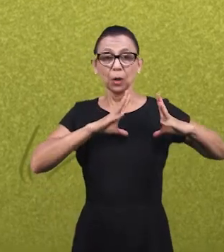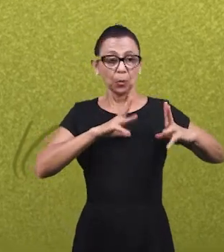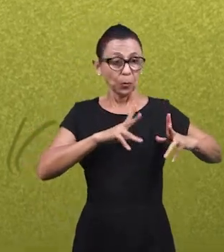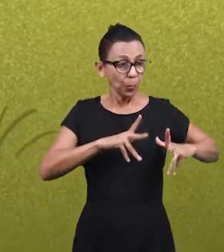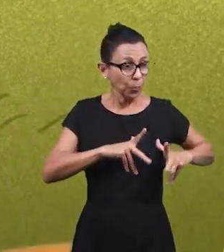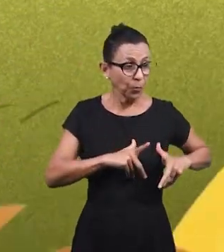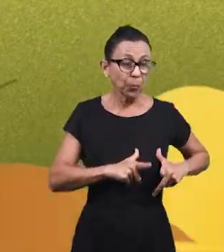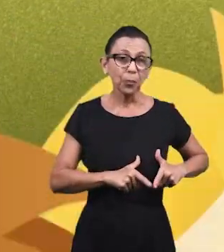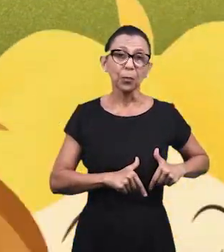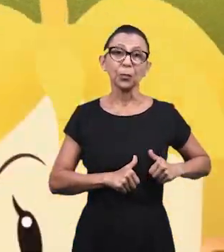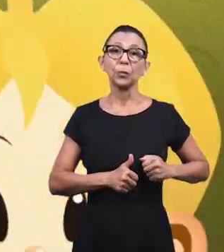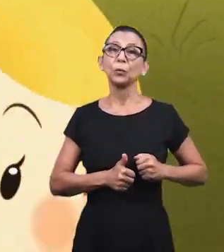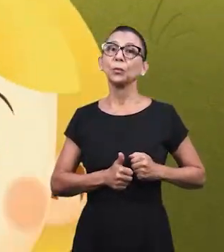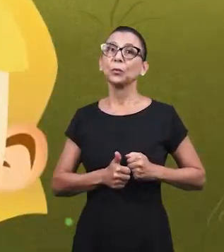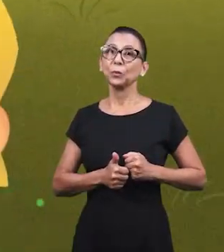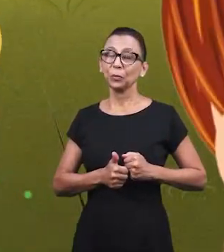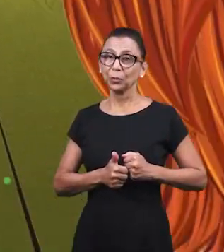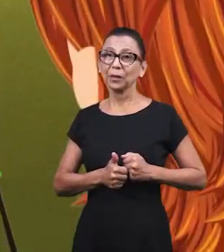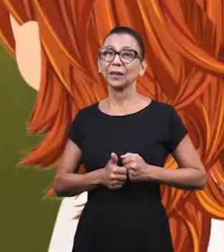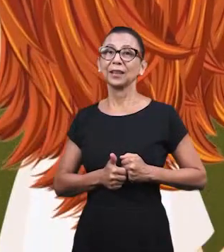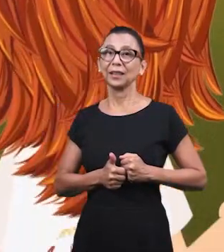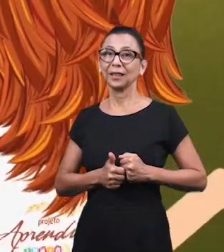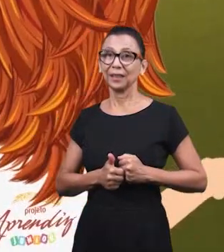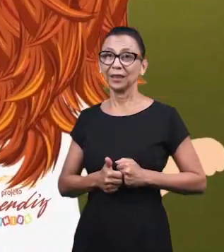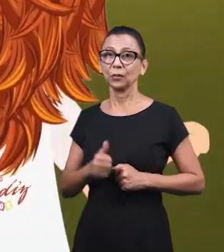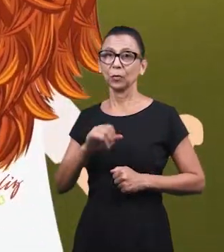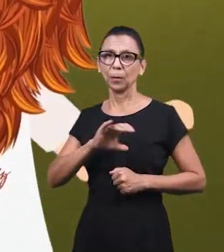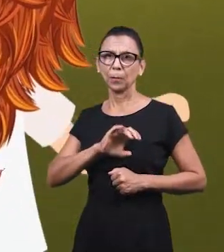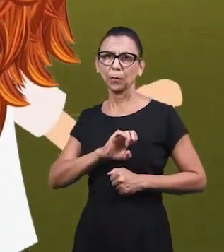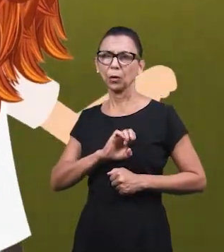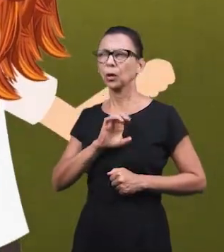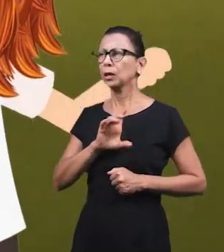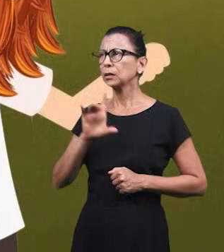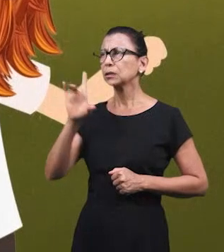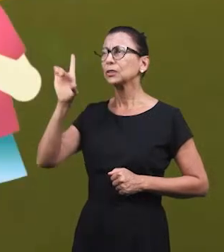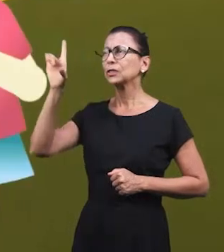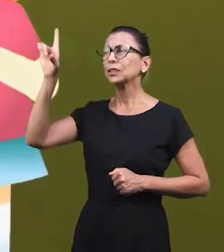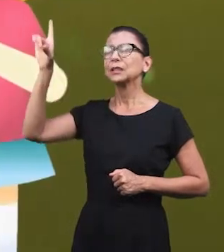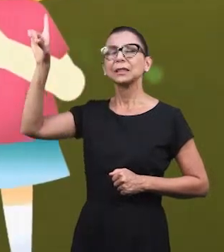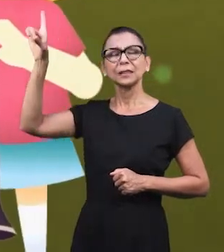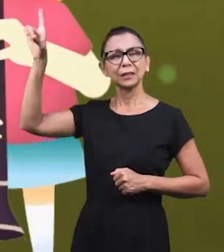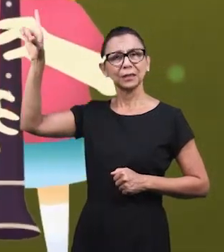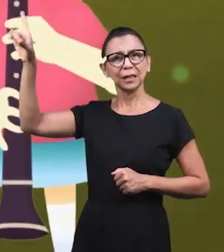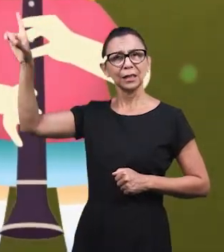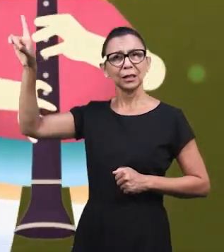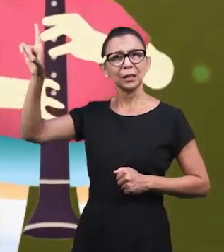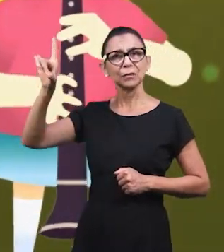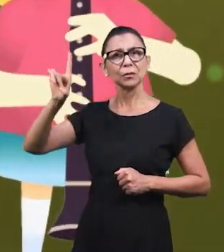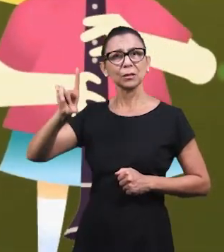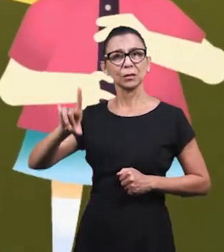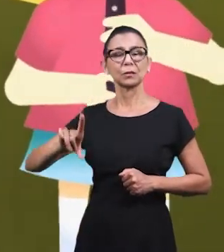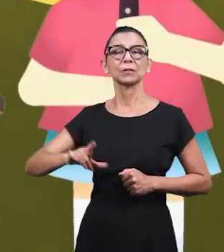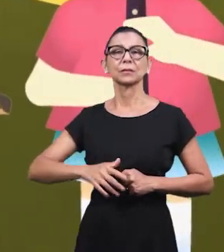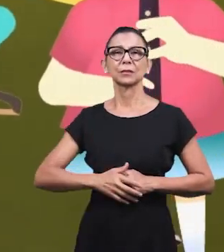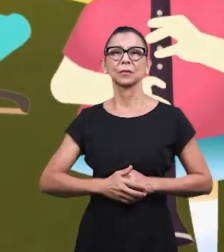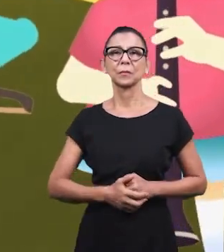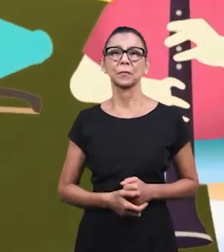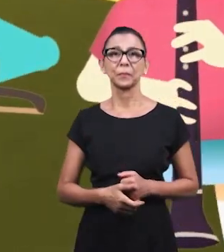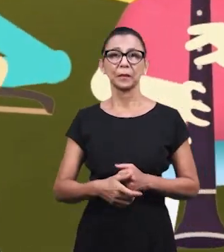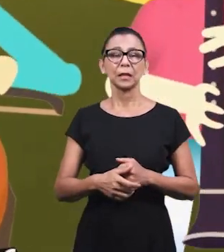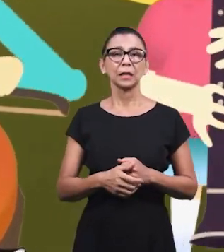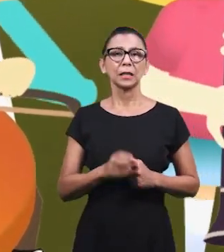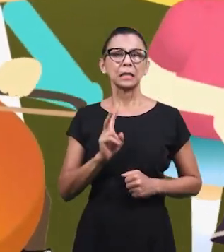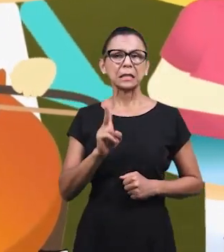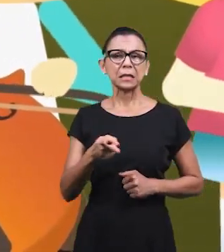Я хочу Быть Чистым В любви Его И Во Всякое Время Свидетельствовать